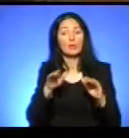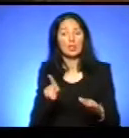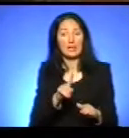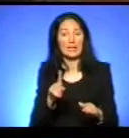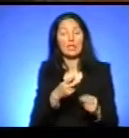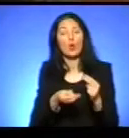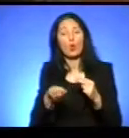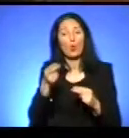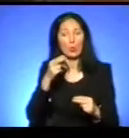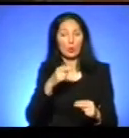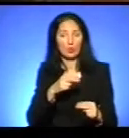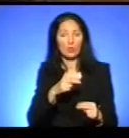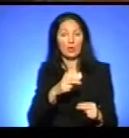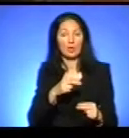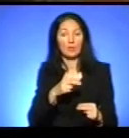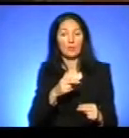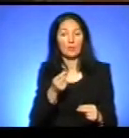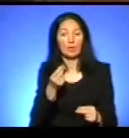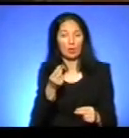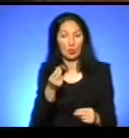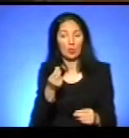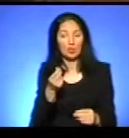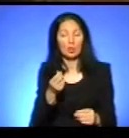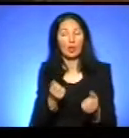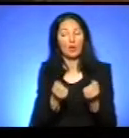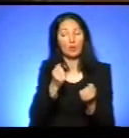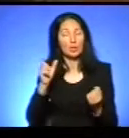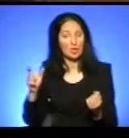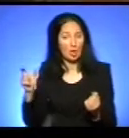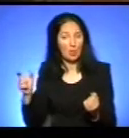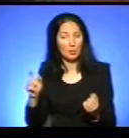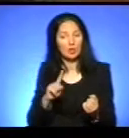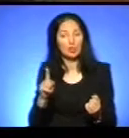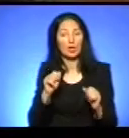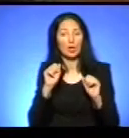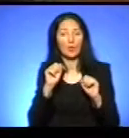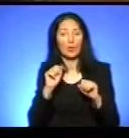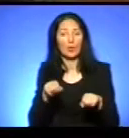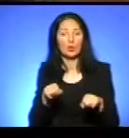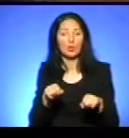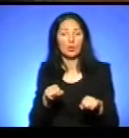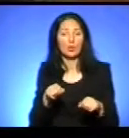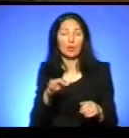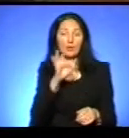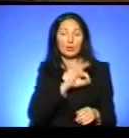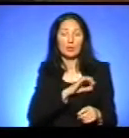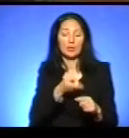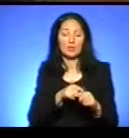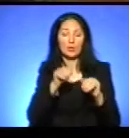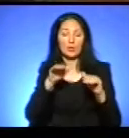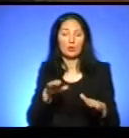компенсовувати відшкодування перевізнику, чи може скористатися цими постановами і